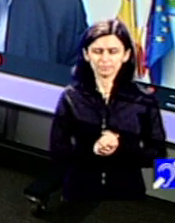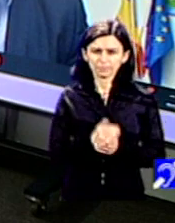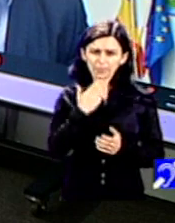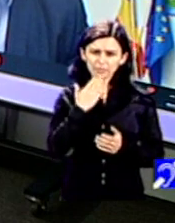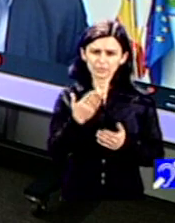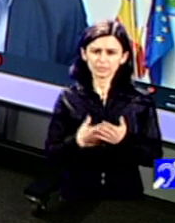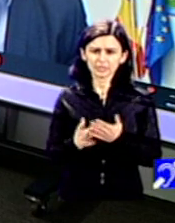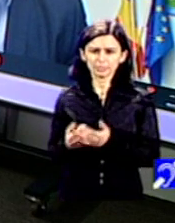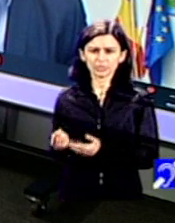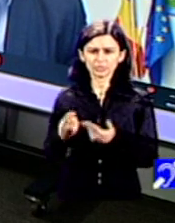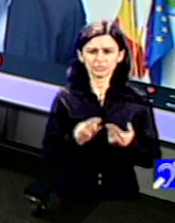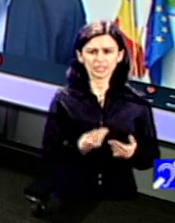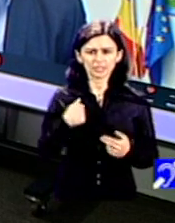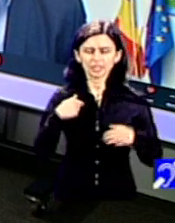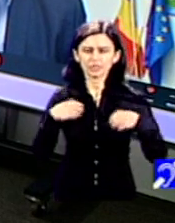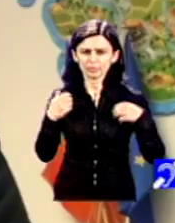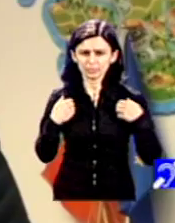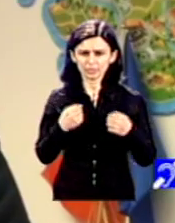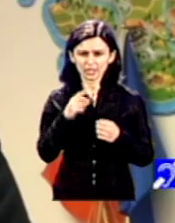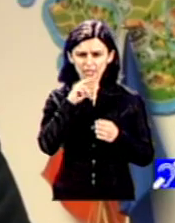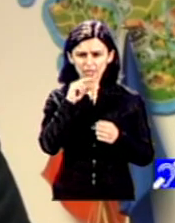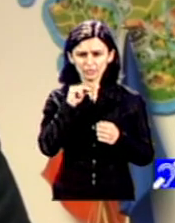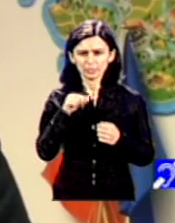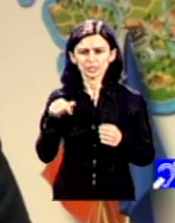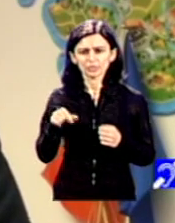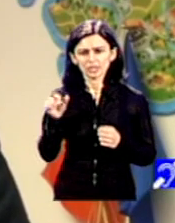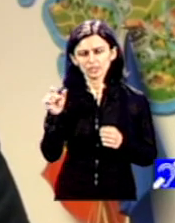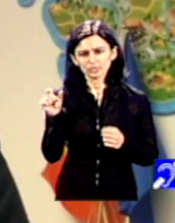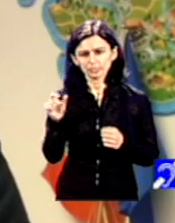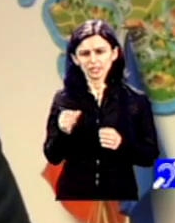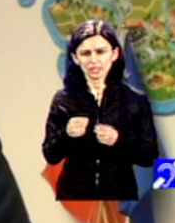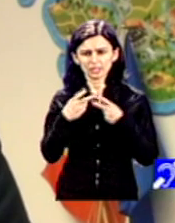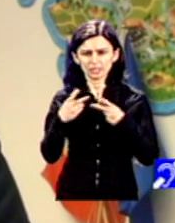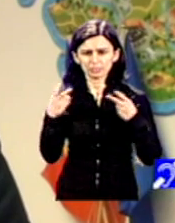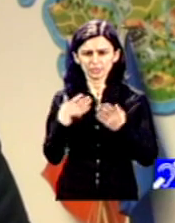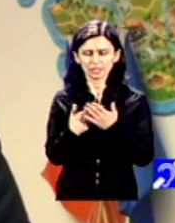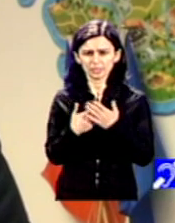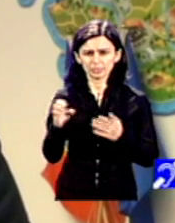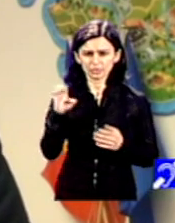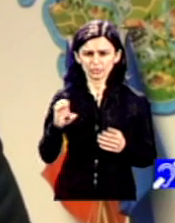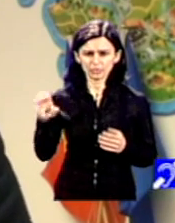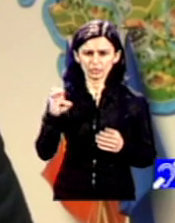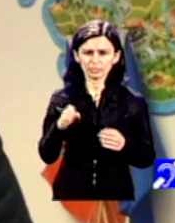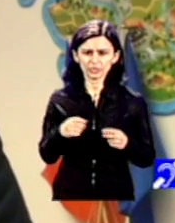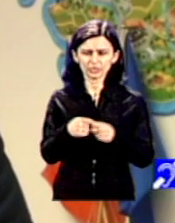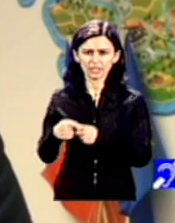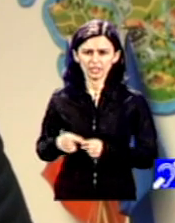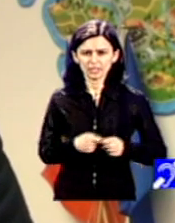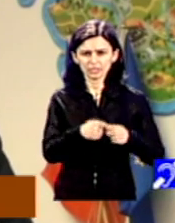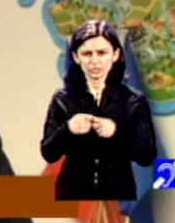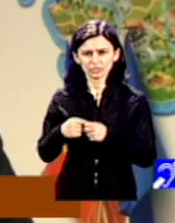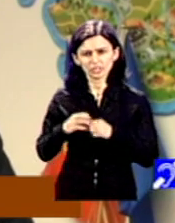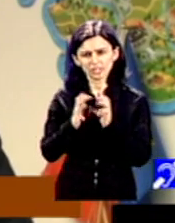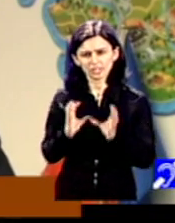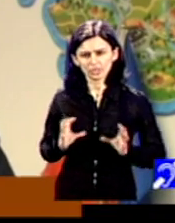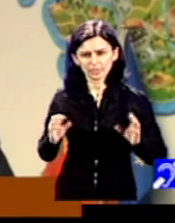pentru invitație. Chiar mă bucur că discutăm despre o temă atât de importantă pentru Europa și pentru societatea românească în